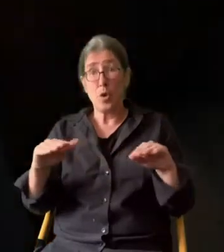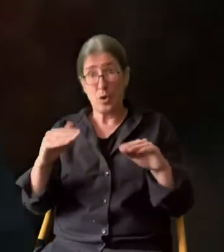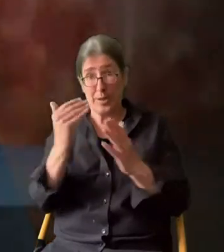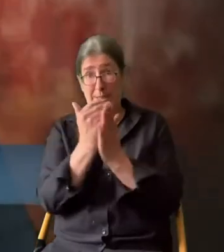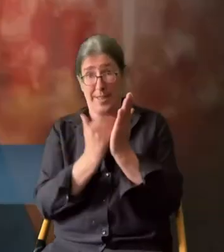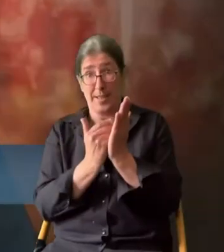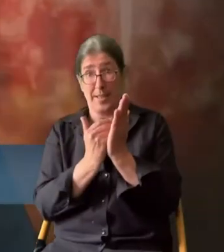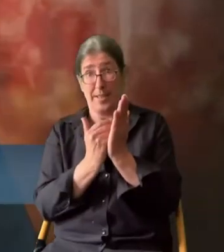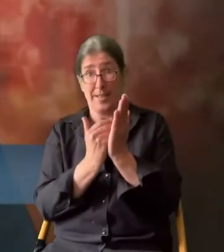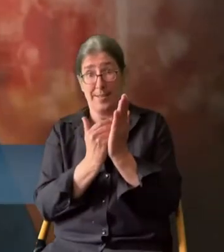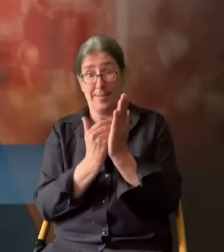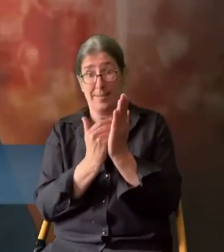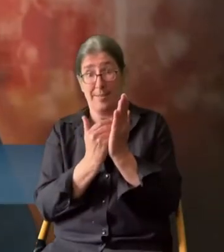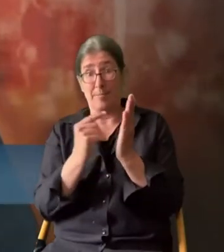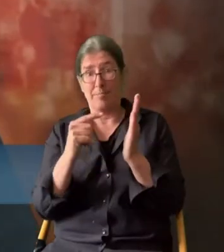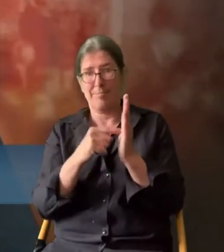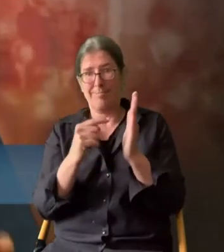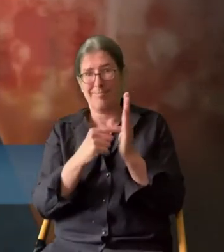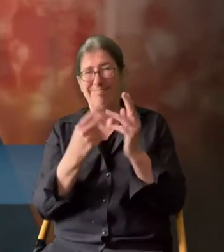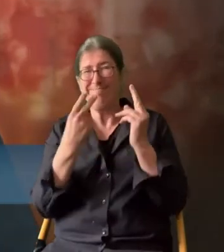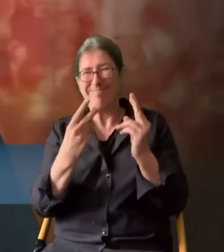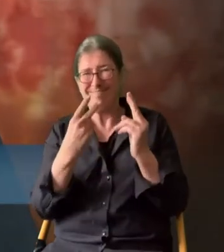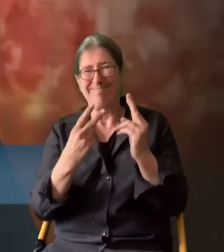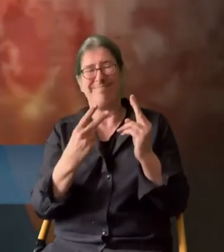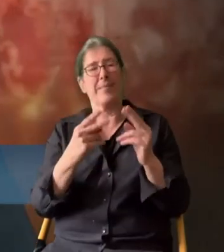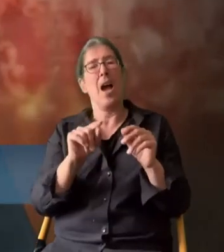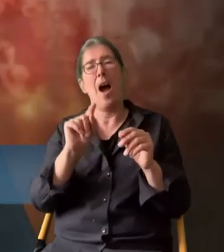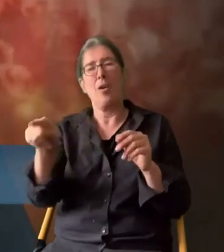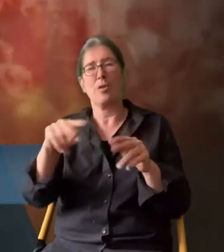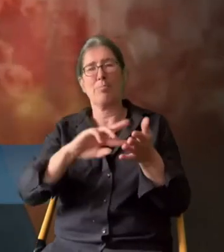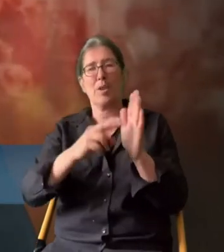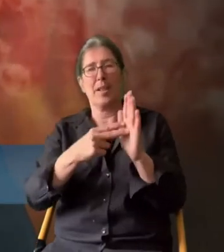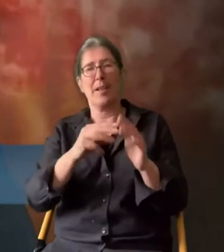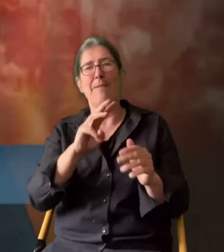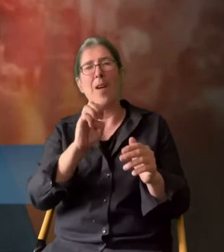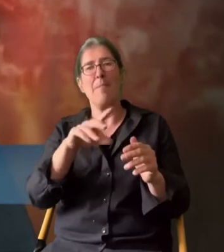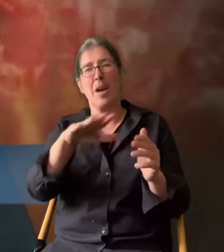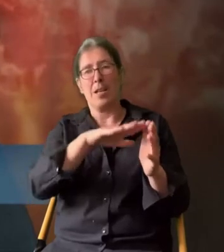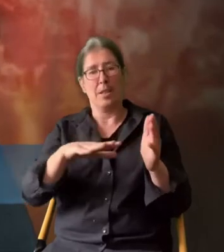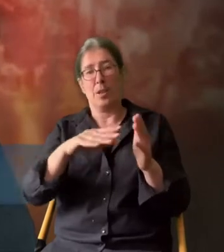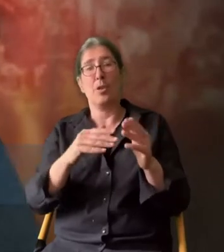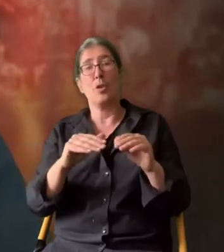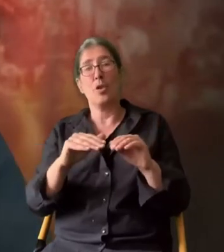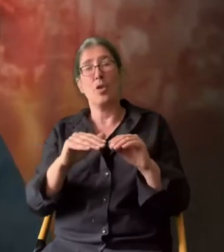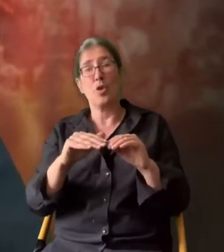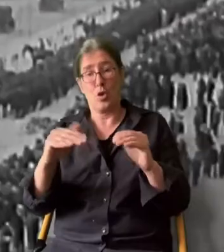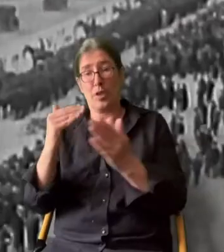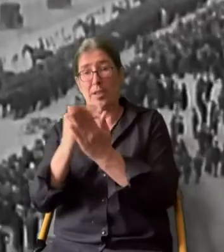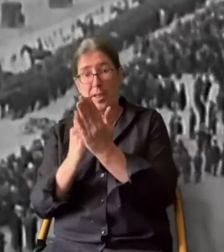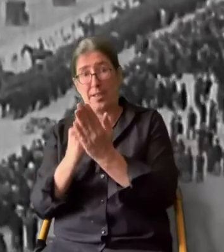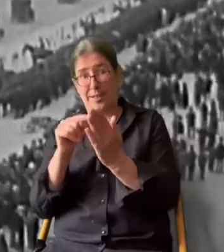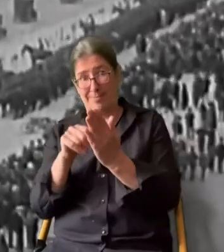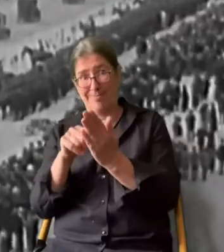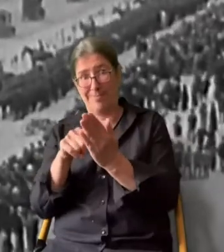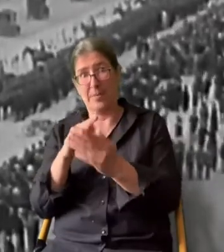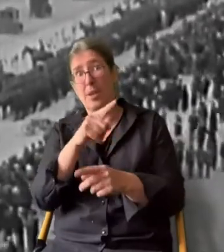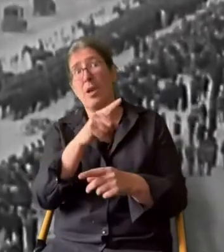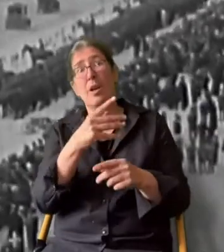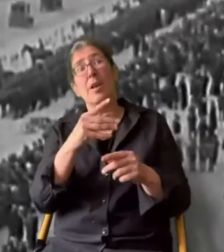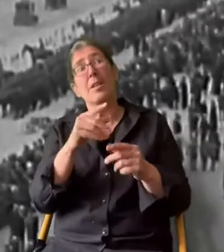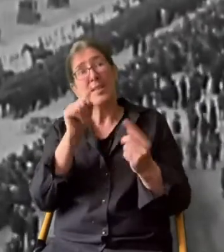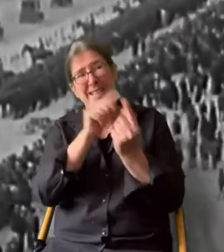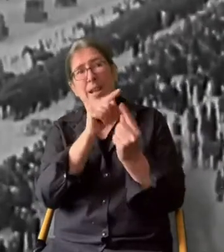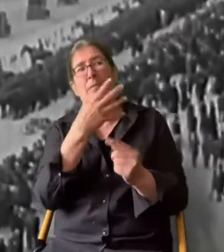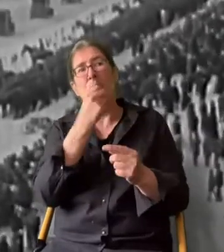Das Grundgesetz, die DNA der Außenpolitik von Weimar, ist es, den Versailler Vertrag zu